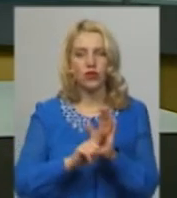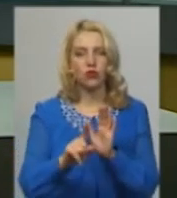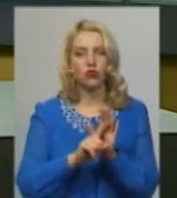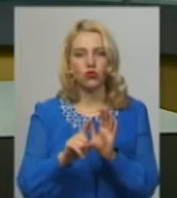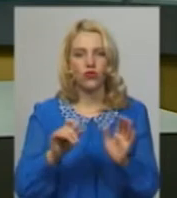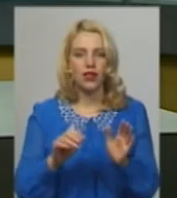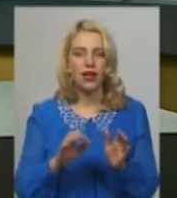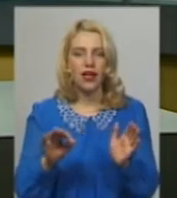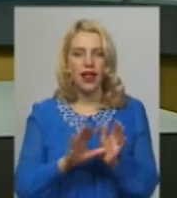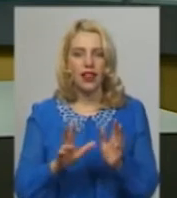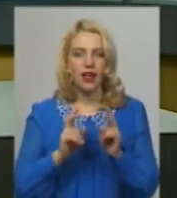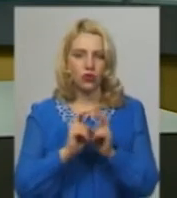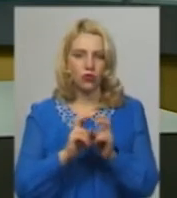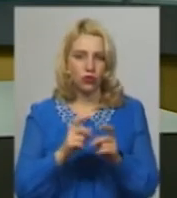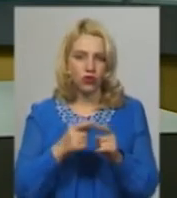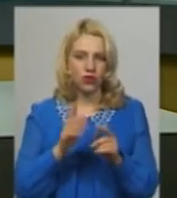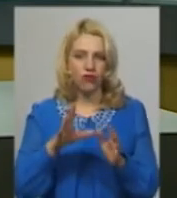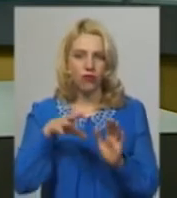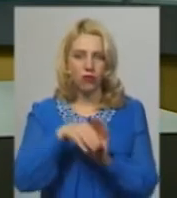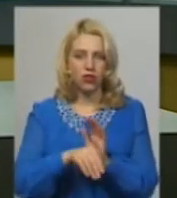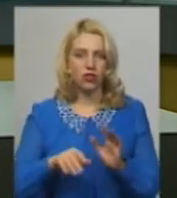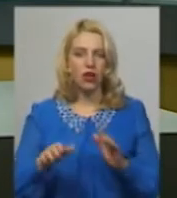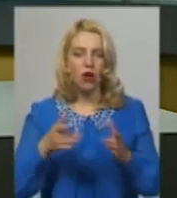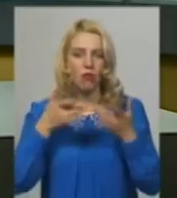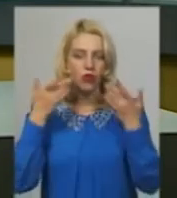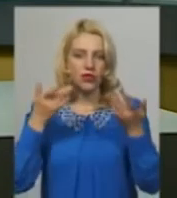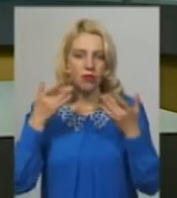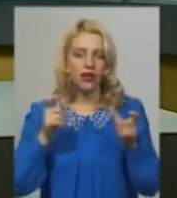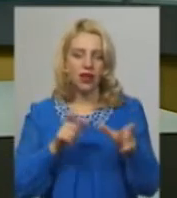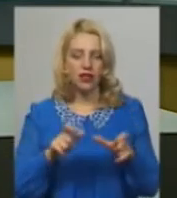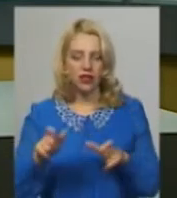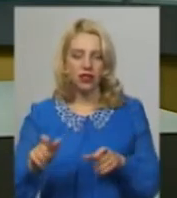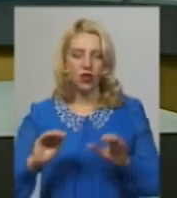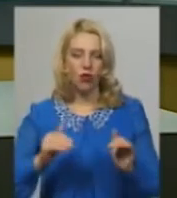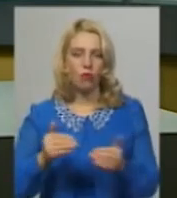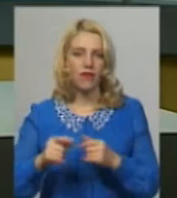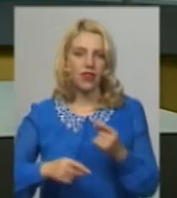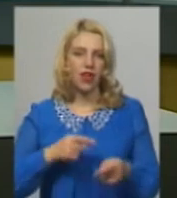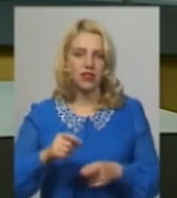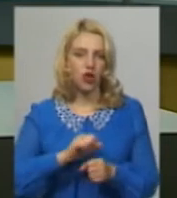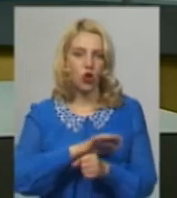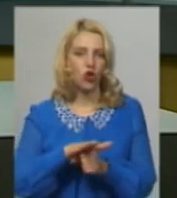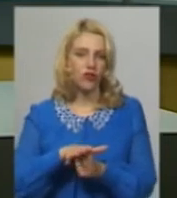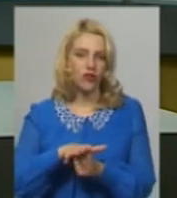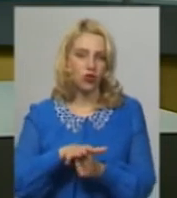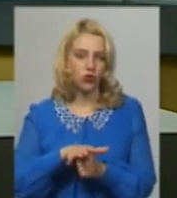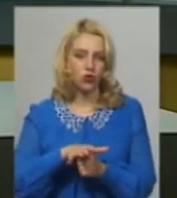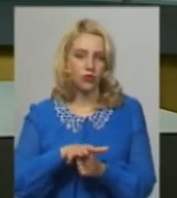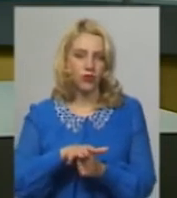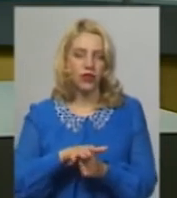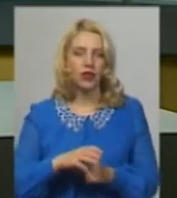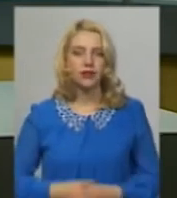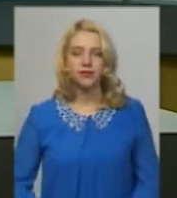електропоїздів відбувається у межах послаблення карантинних обмежень внаслідок коронавірусної інфекції COVID-19.